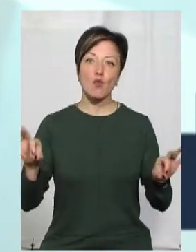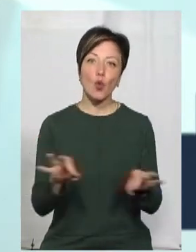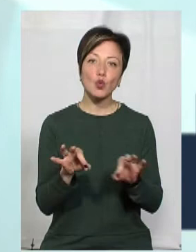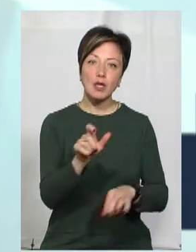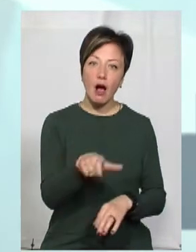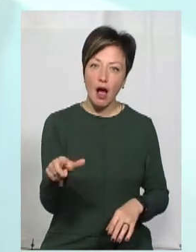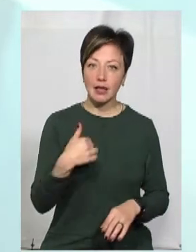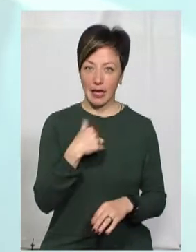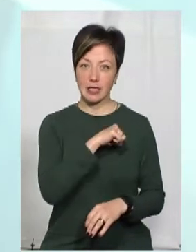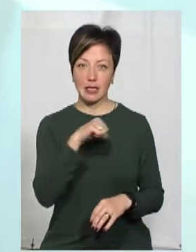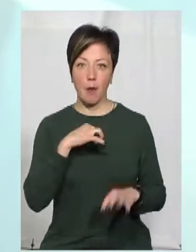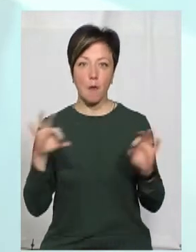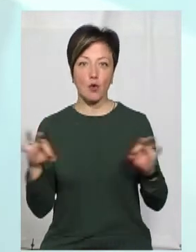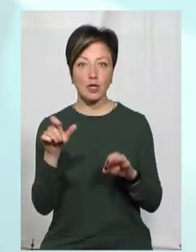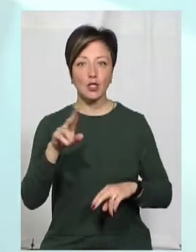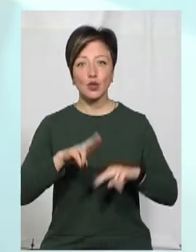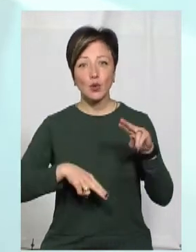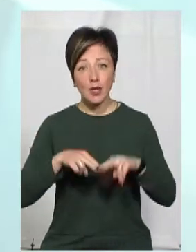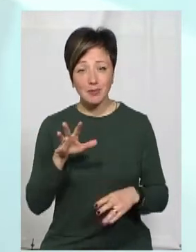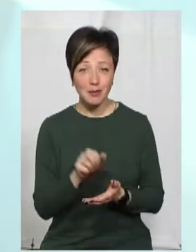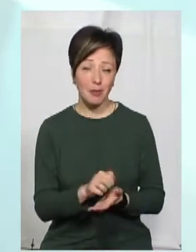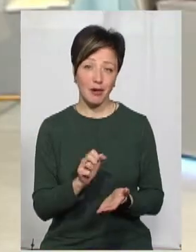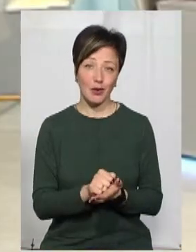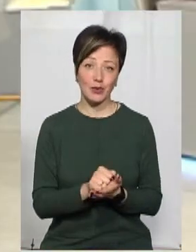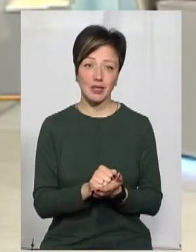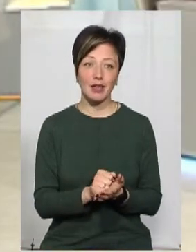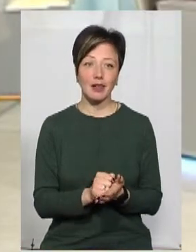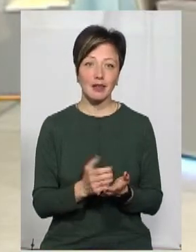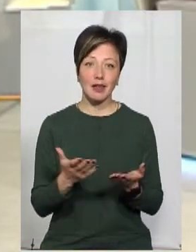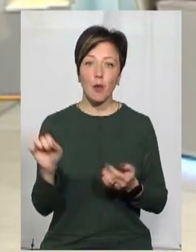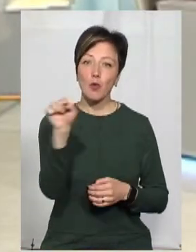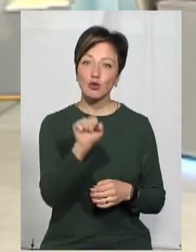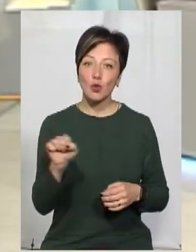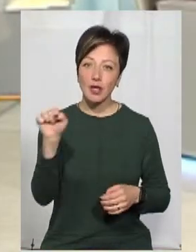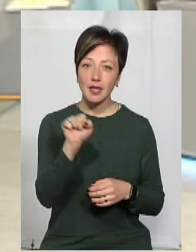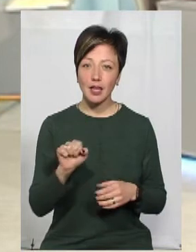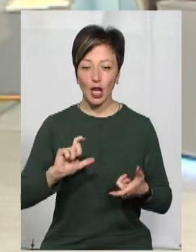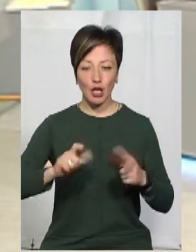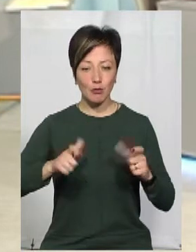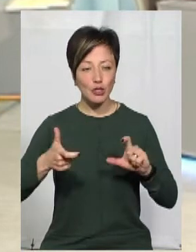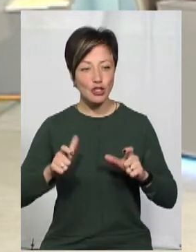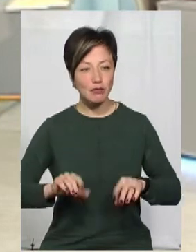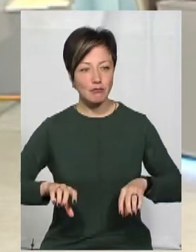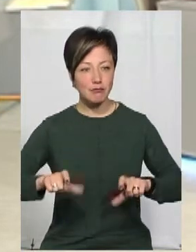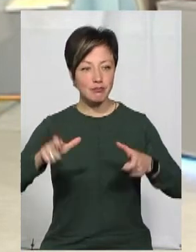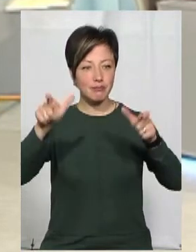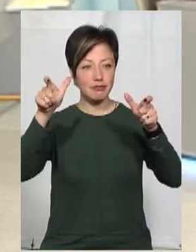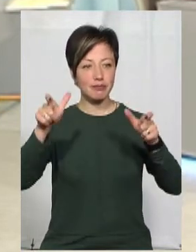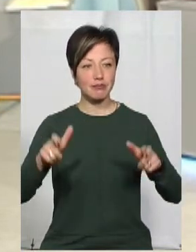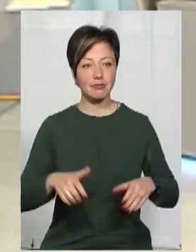живу, стройками займаюся, де поштукатурити, де якийсь кирпич підложити.